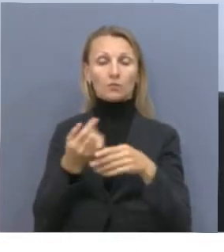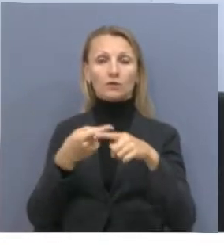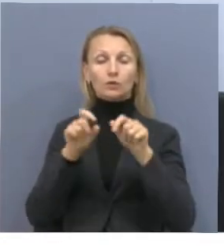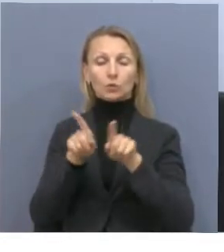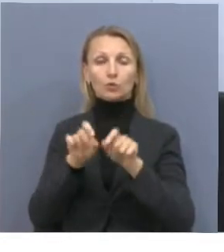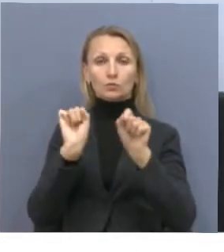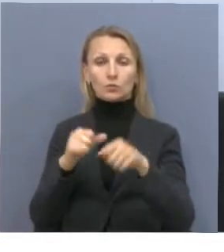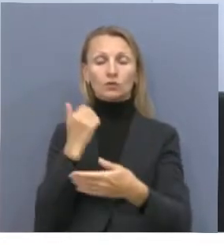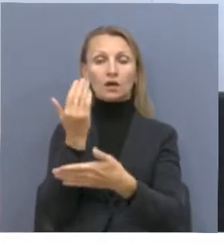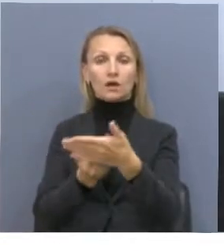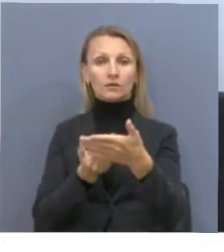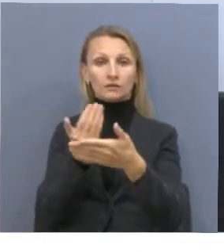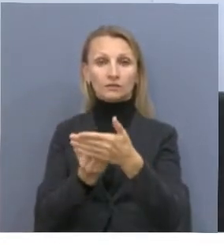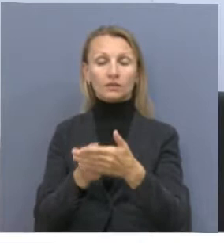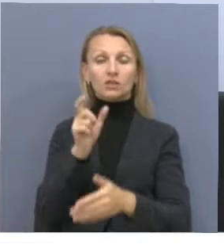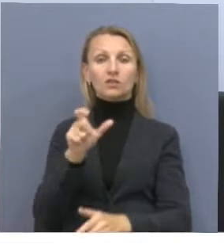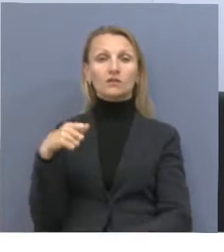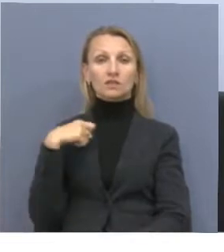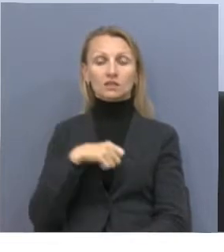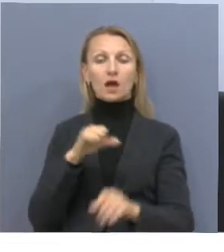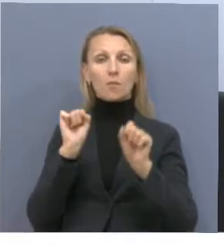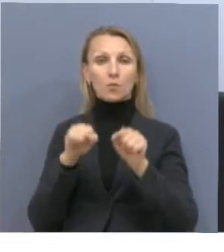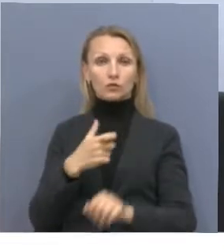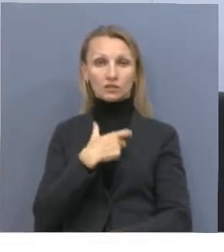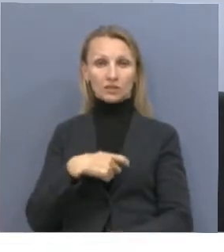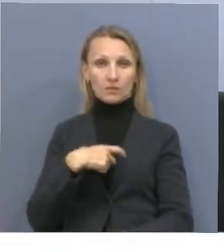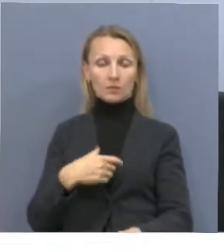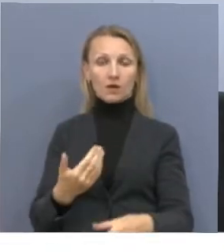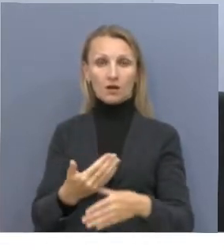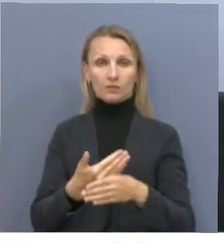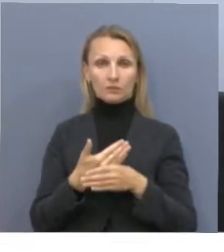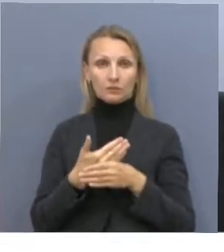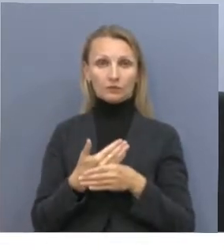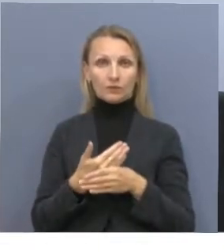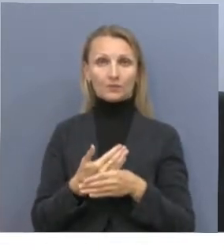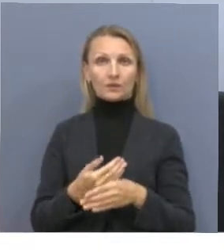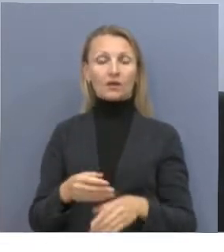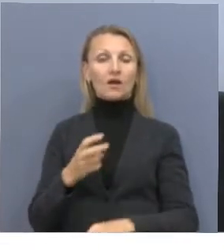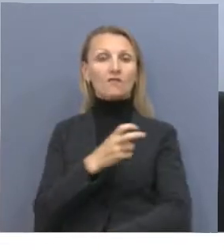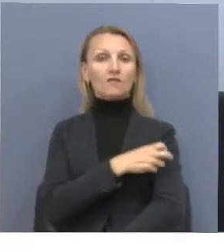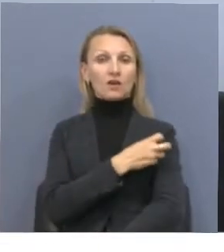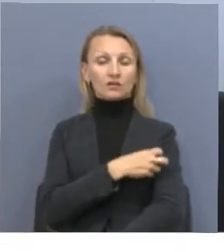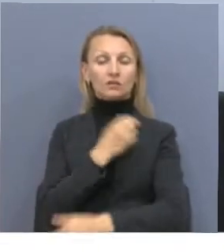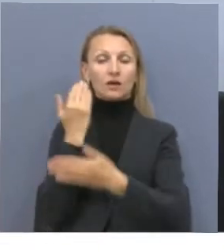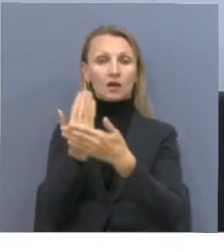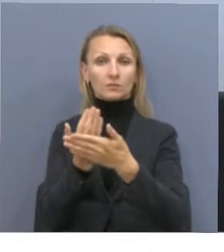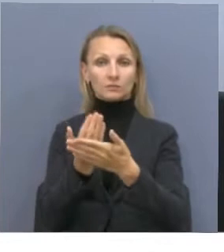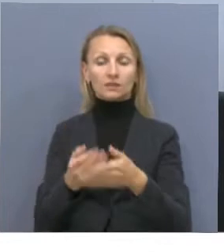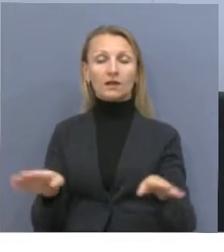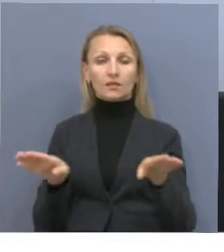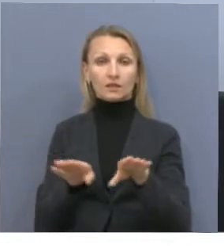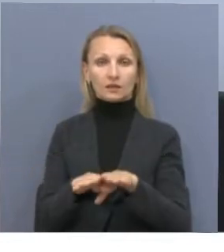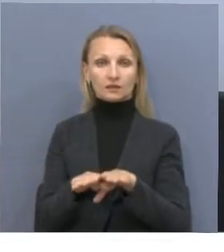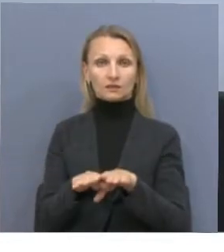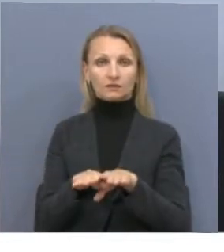такие случаи, когда человек сам может оказать первую медицинскую помощь. В таком случае врачи консультируют именно так. Ну и,